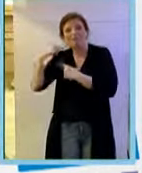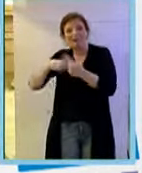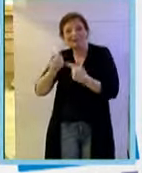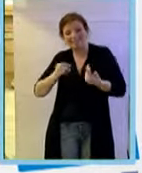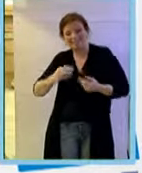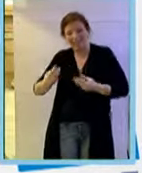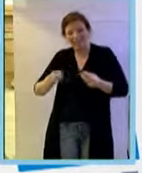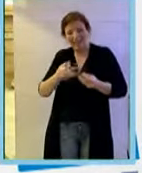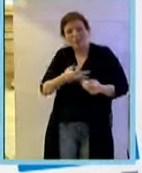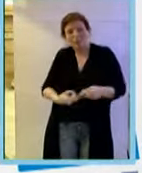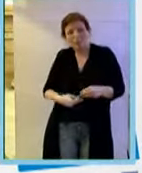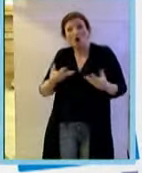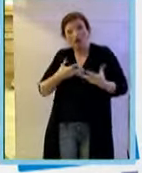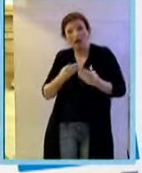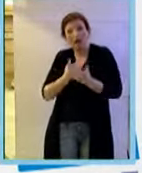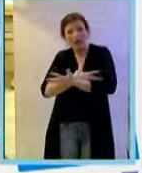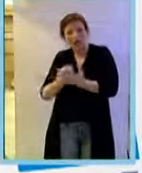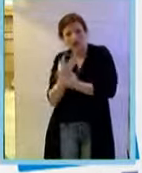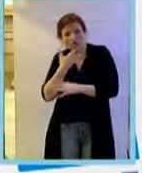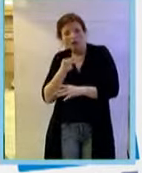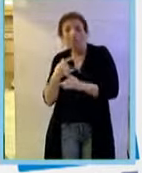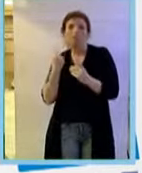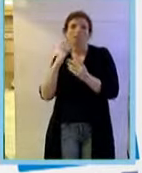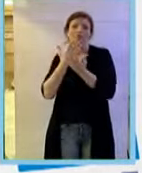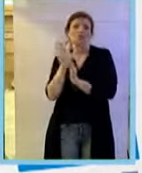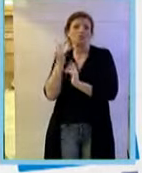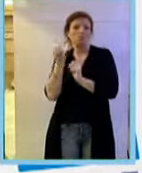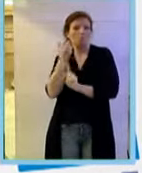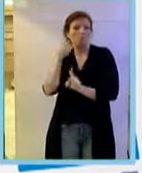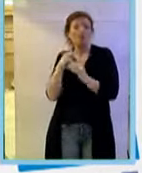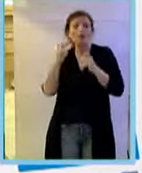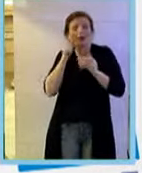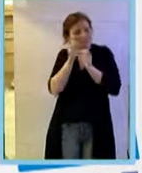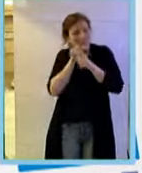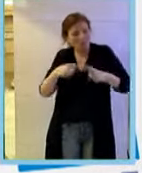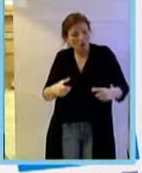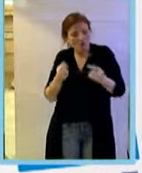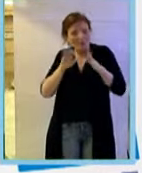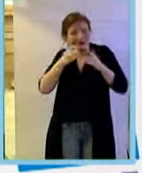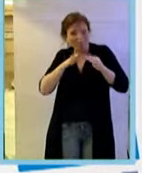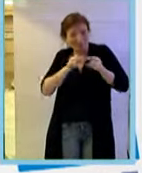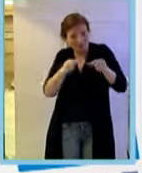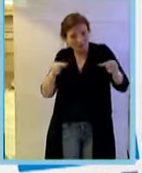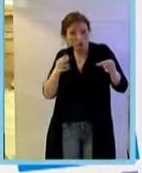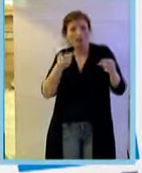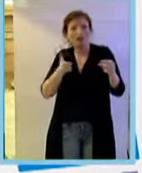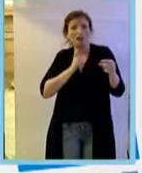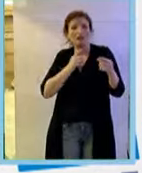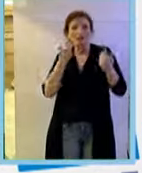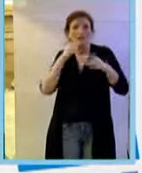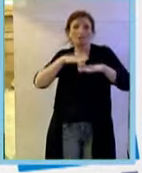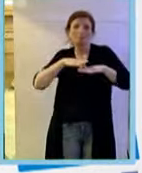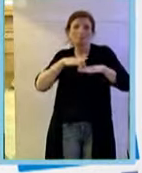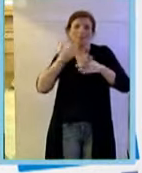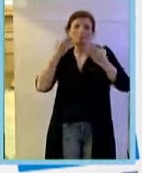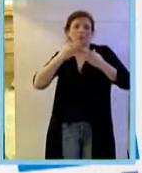è un sistema molto importante. Questo è un altro studio realizzato nella microscopia Intravito che ci ricorda di questi primissimi studi fatti nel